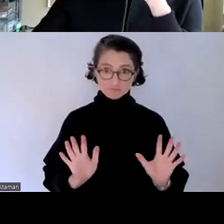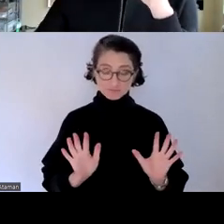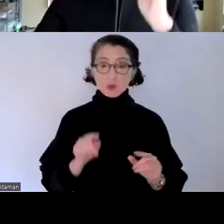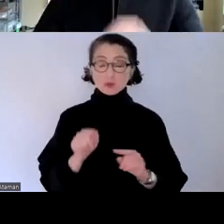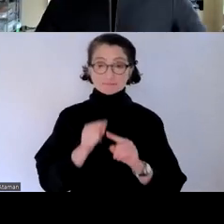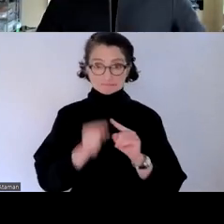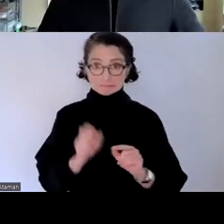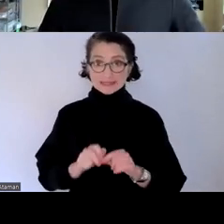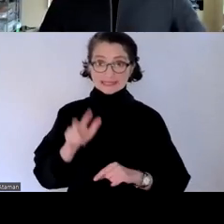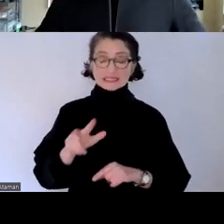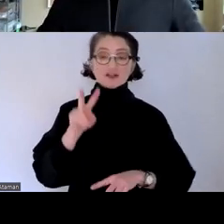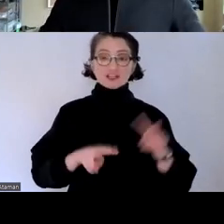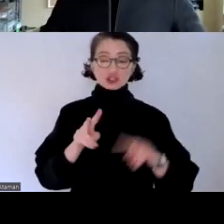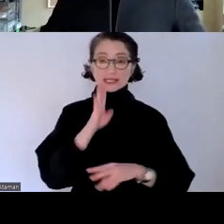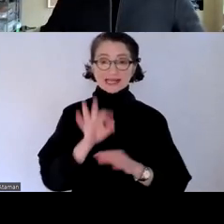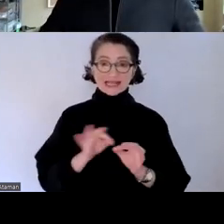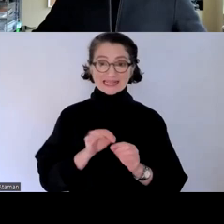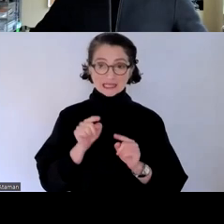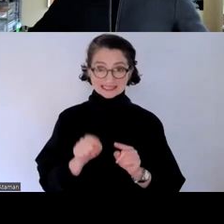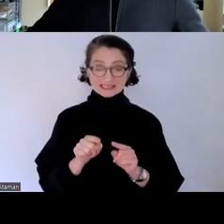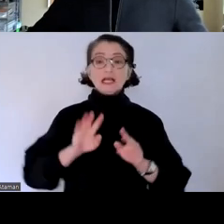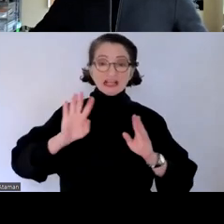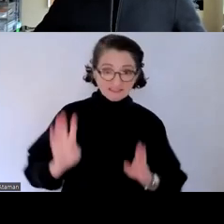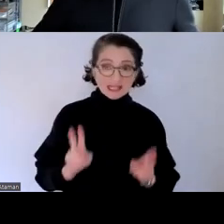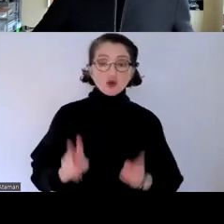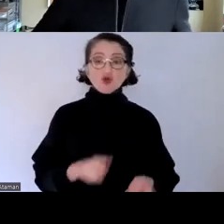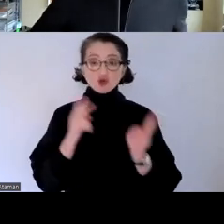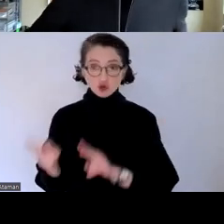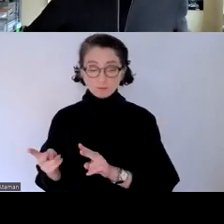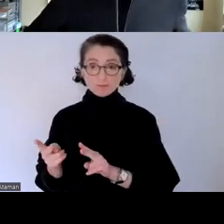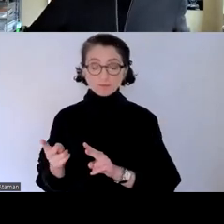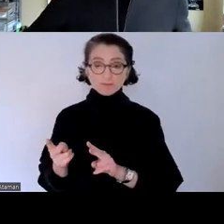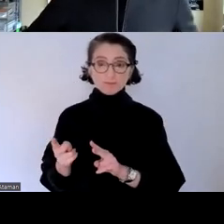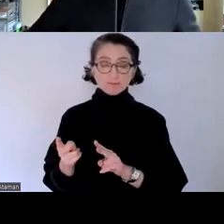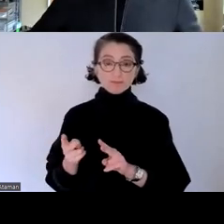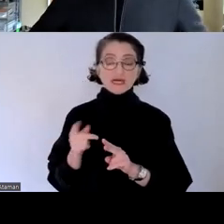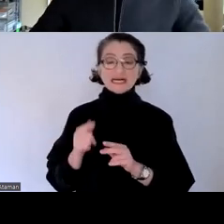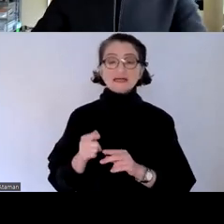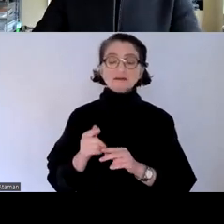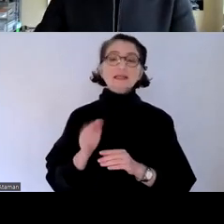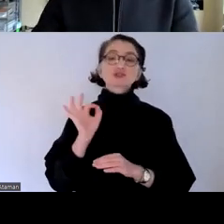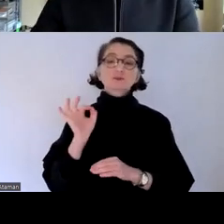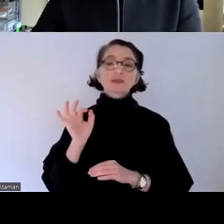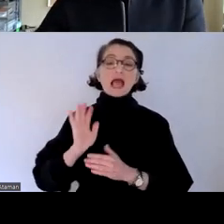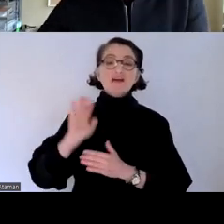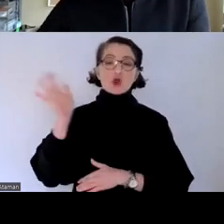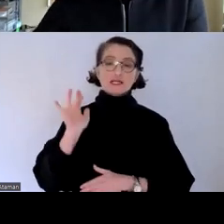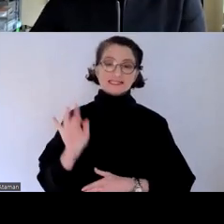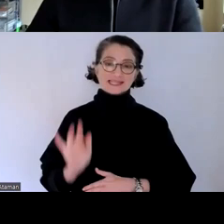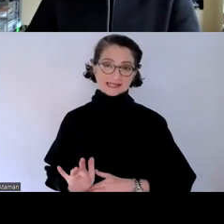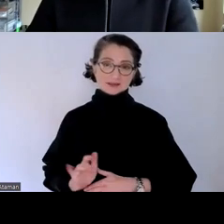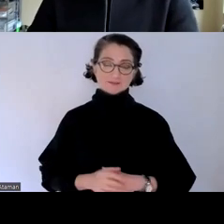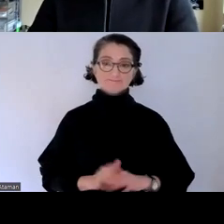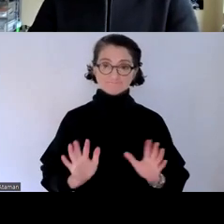verschiedenen richtlinien dann wiederum überträgt in eben in erfolgskriterien für diese